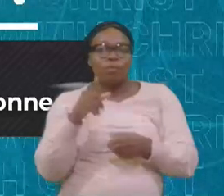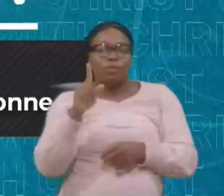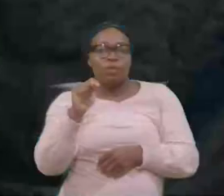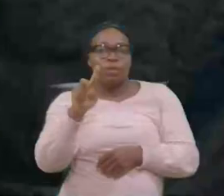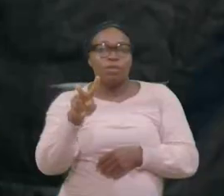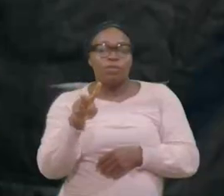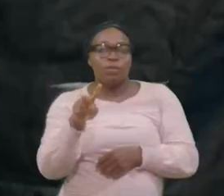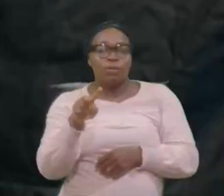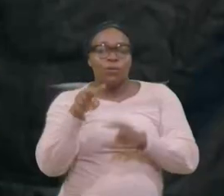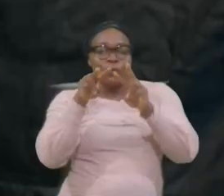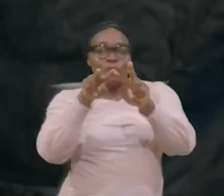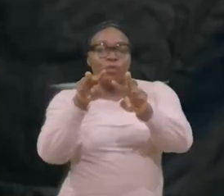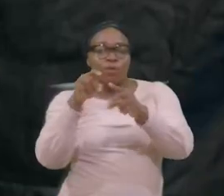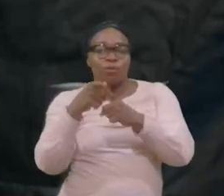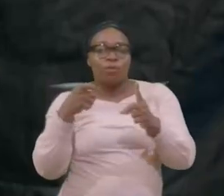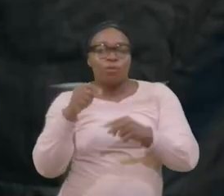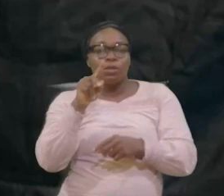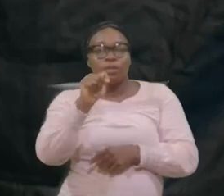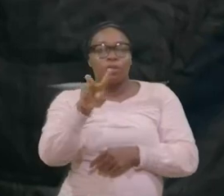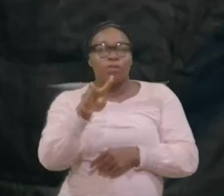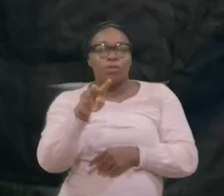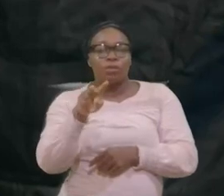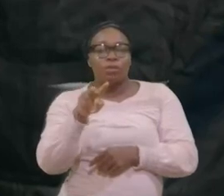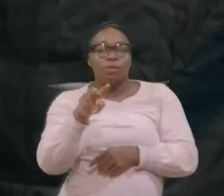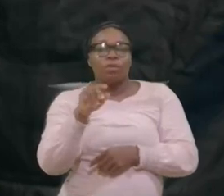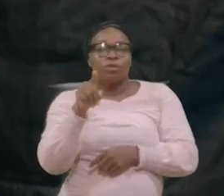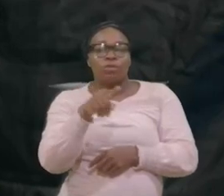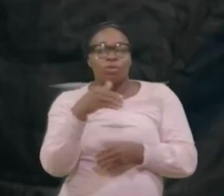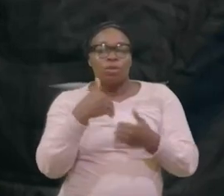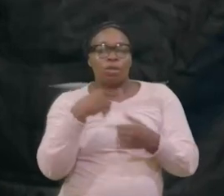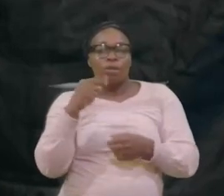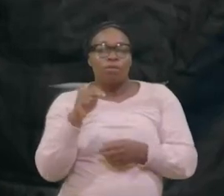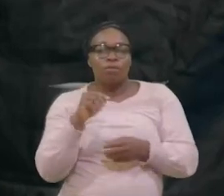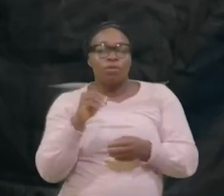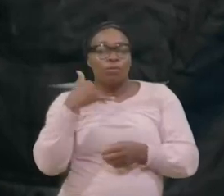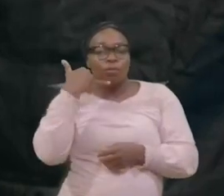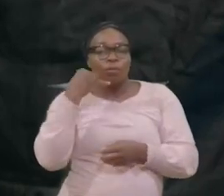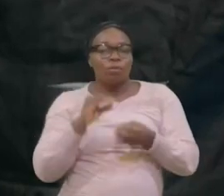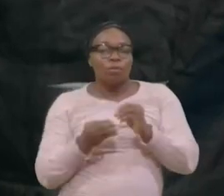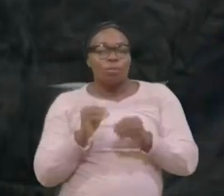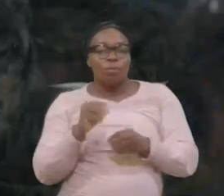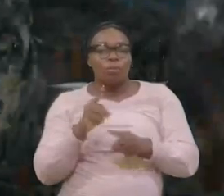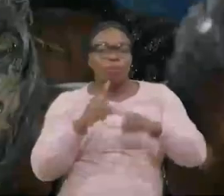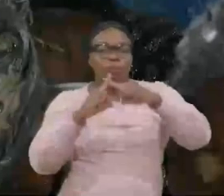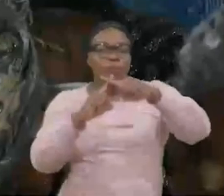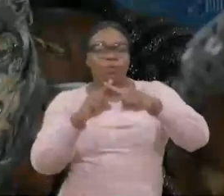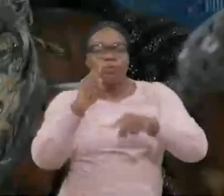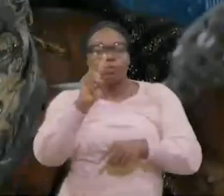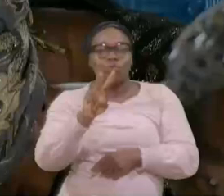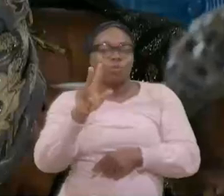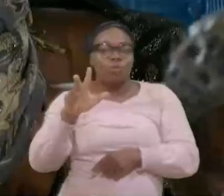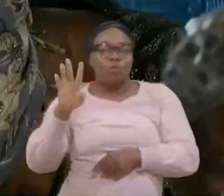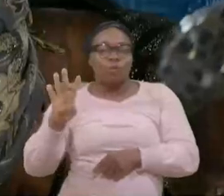que vous allez contacter ou bien vous allez vous pouvez aussi nous contacter sur le numéro suivant